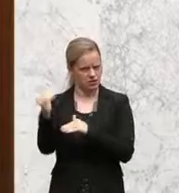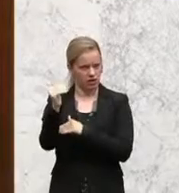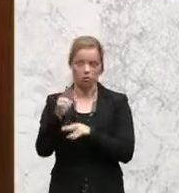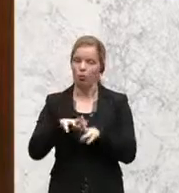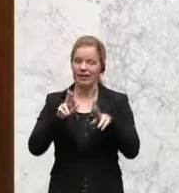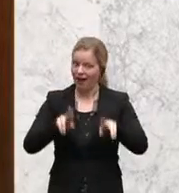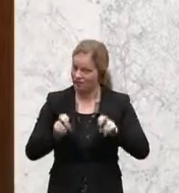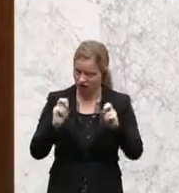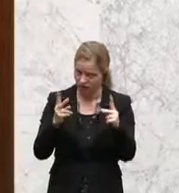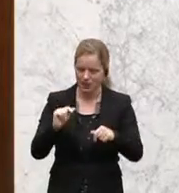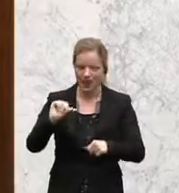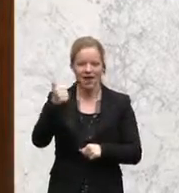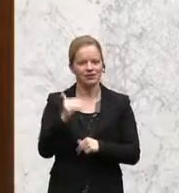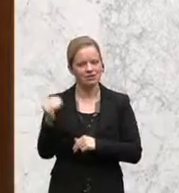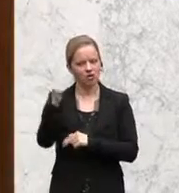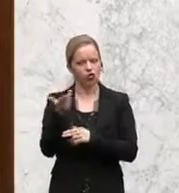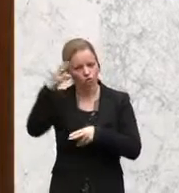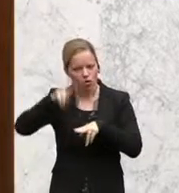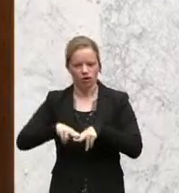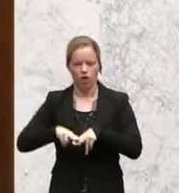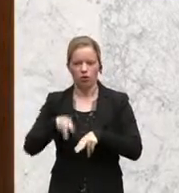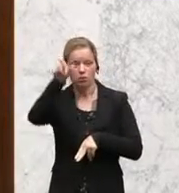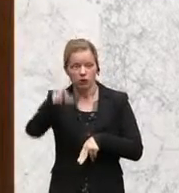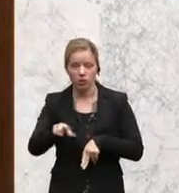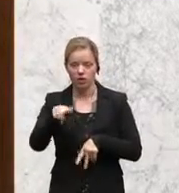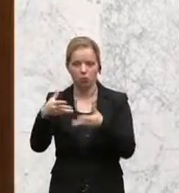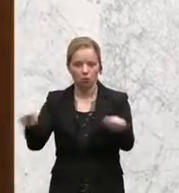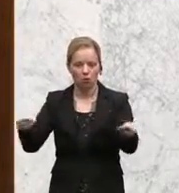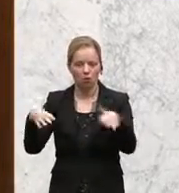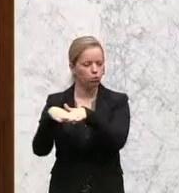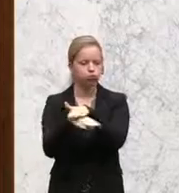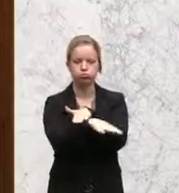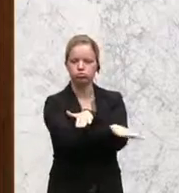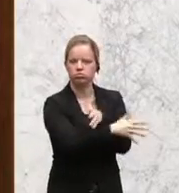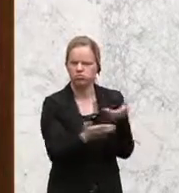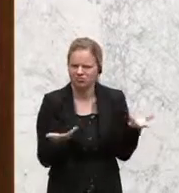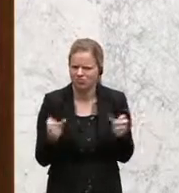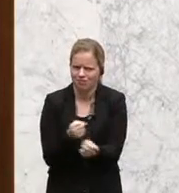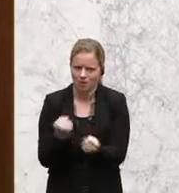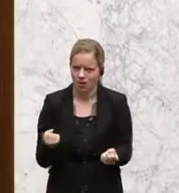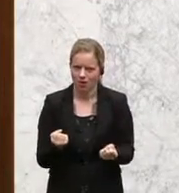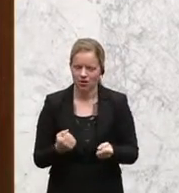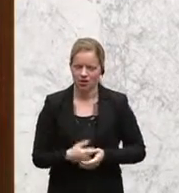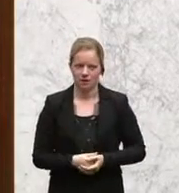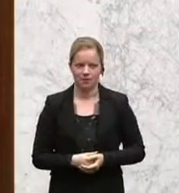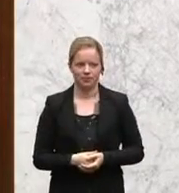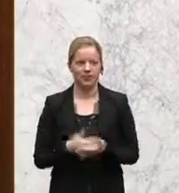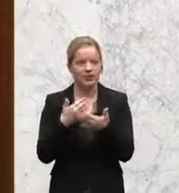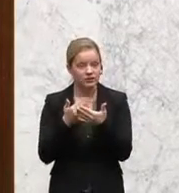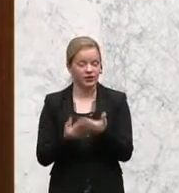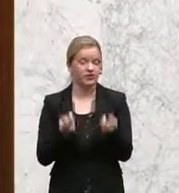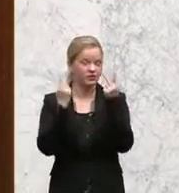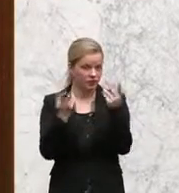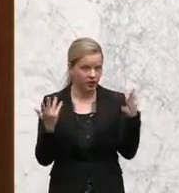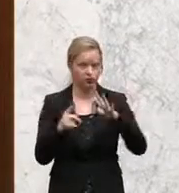der ersten Instanz verurteilt sind, ganz einfach untertauchen. Und ein wesentliches Moment ist das